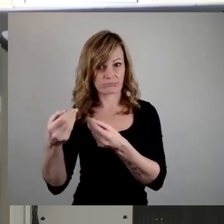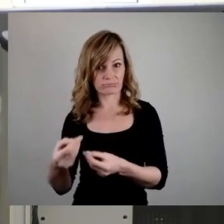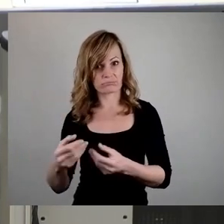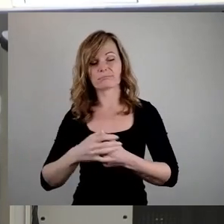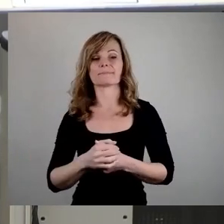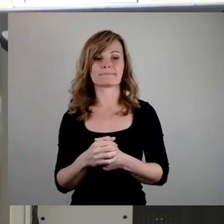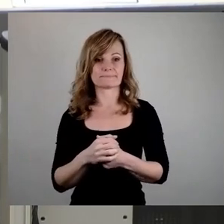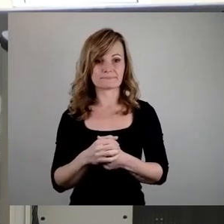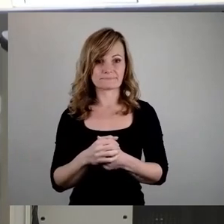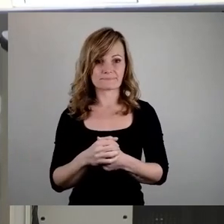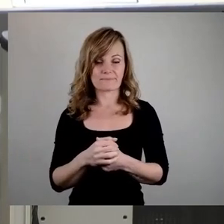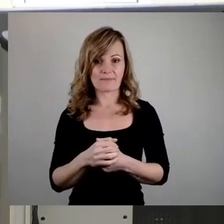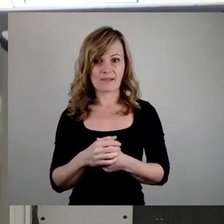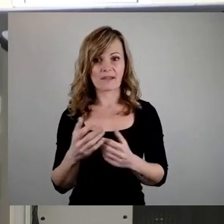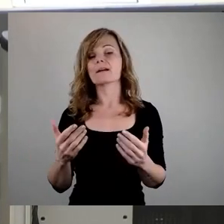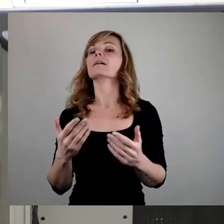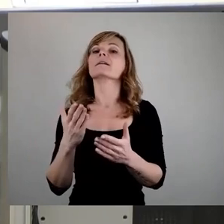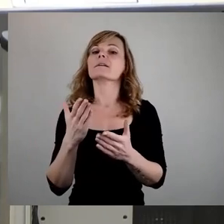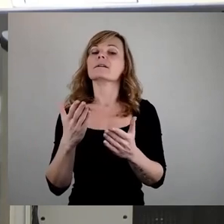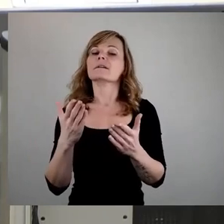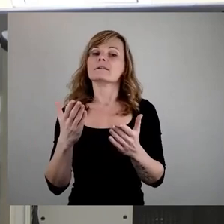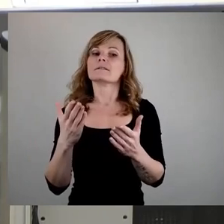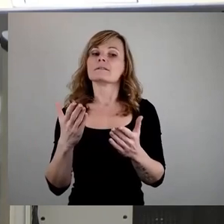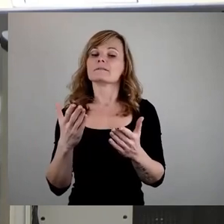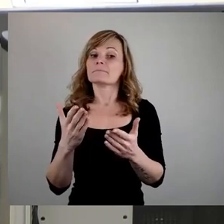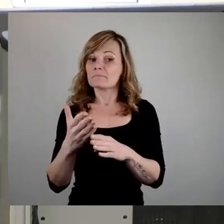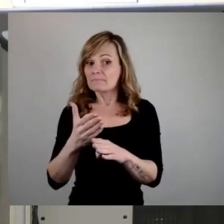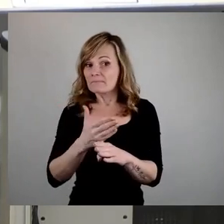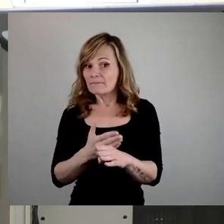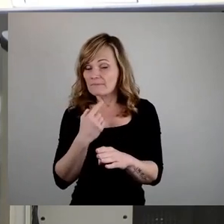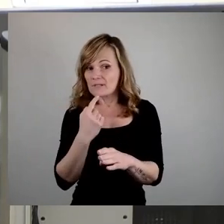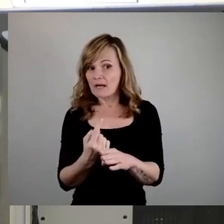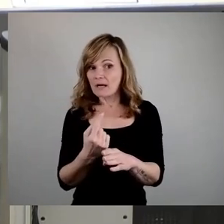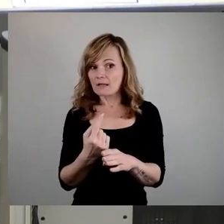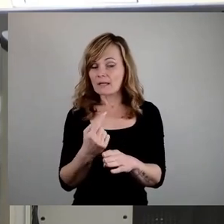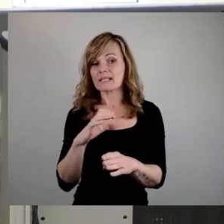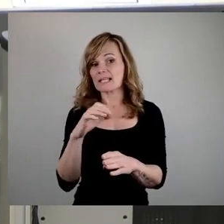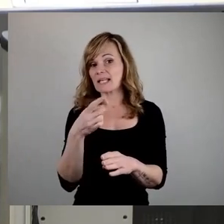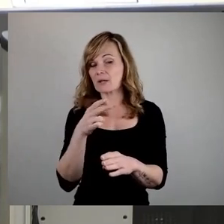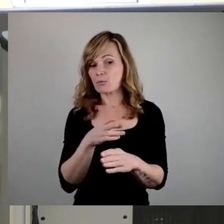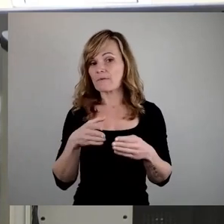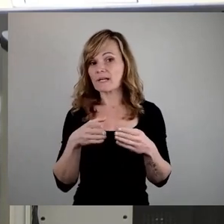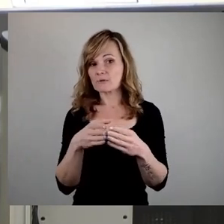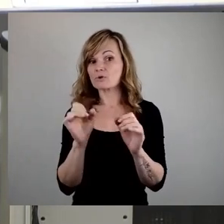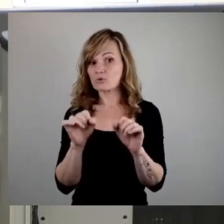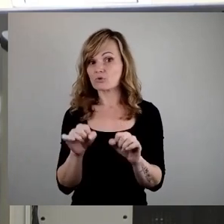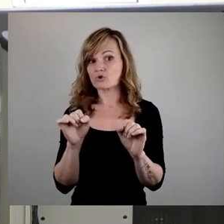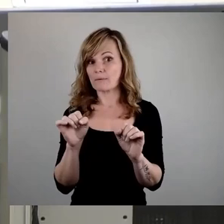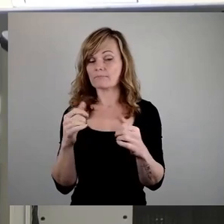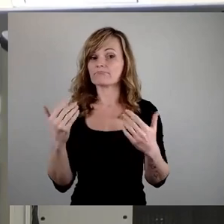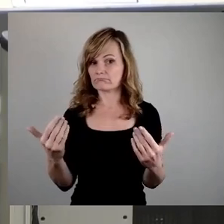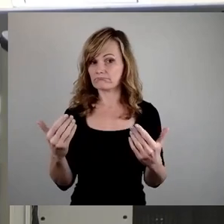Und um es vorwegzunehmen, die CDU-Fraktion wird dem auch zustimmen. Soweit, so gut.